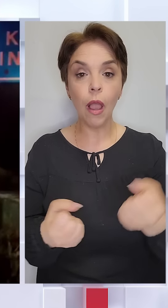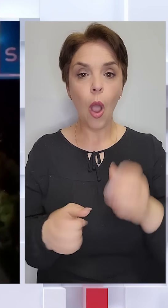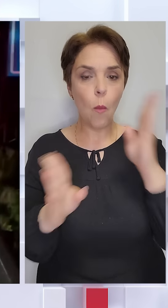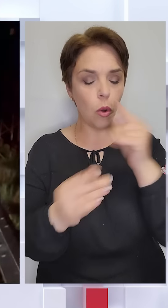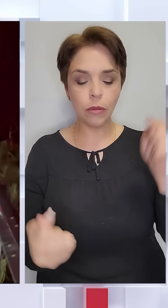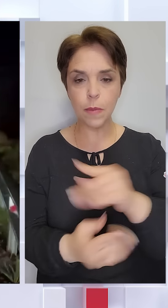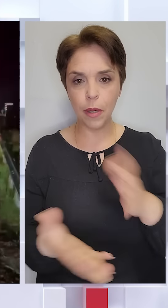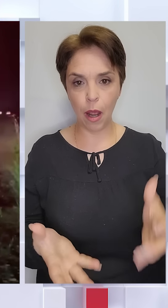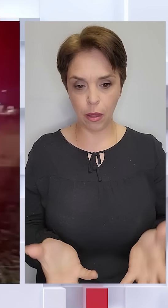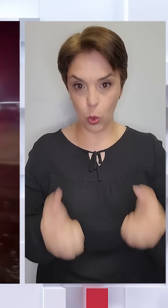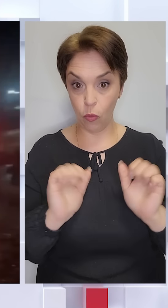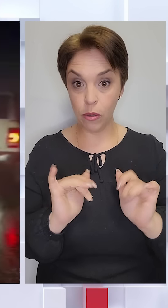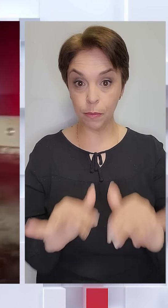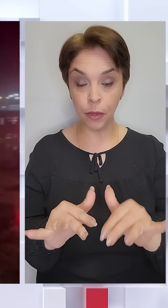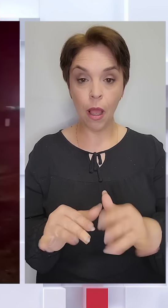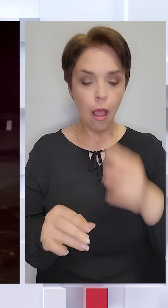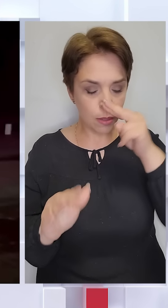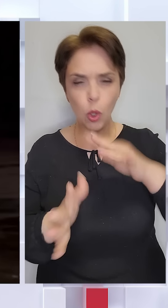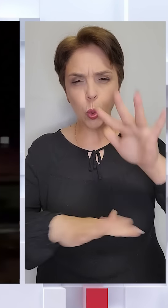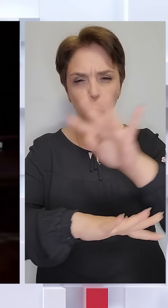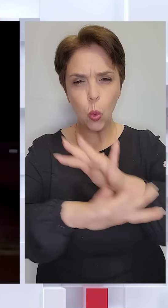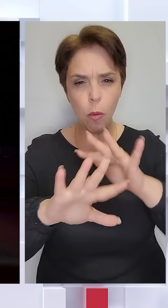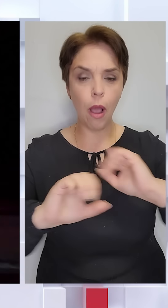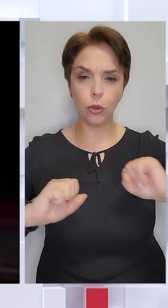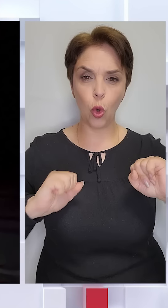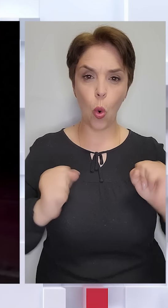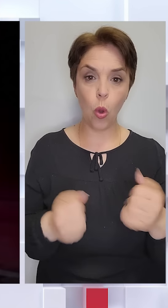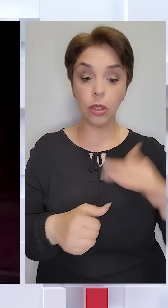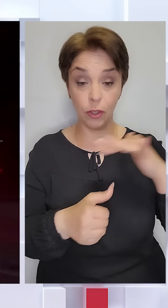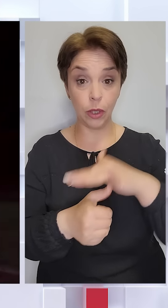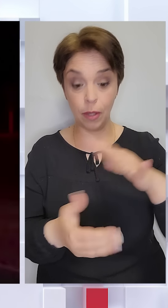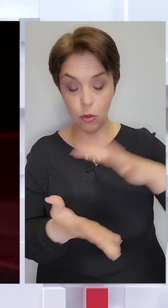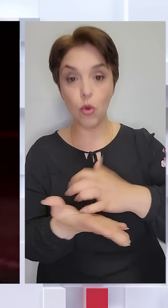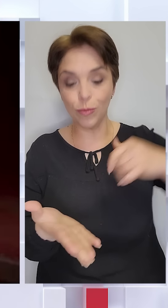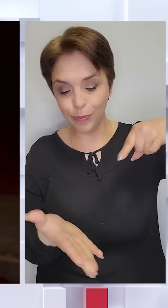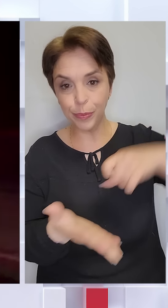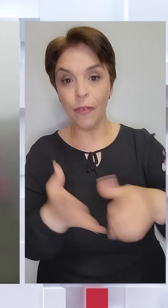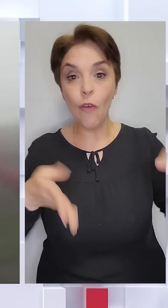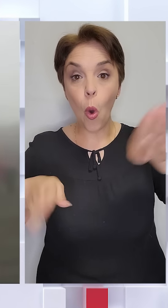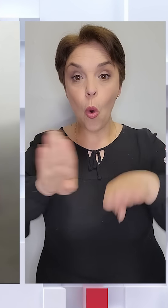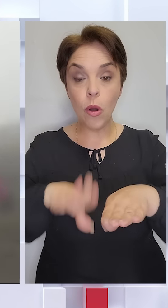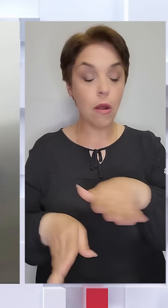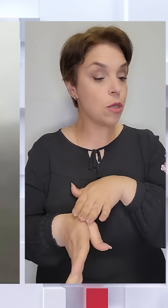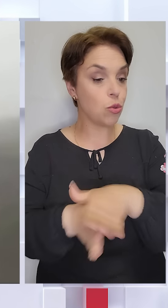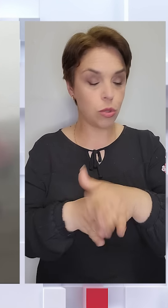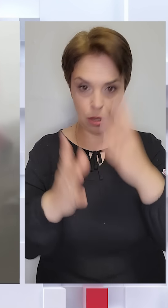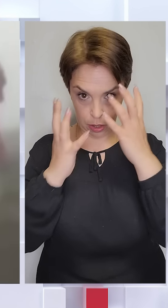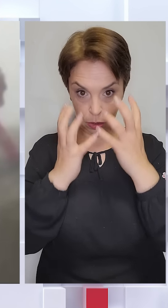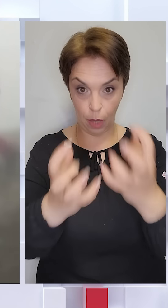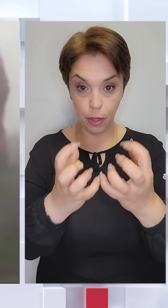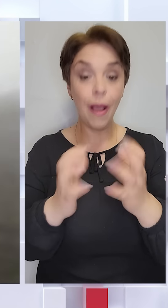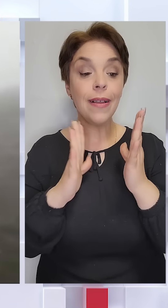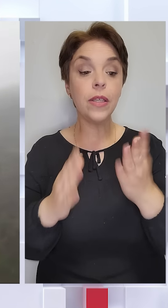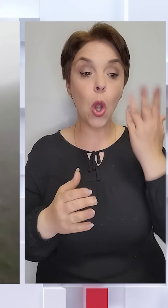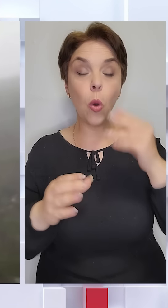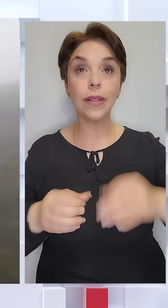сприяла рятувальній місії. Непроглядний туман, холод, бо вертоліт розбився в гірській місцевості, і суцільна темрява. Лише